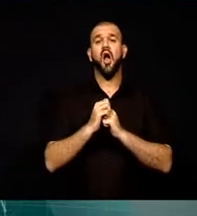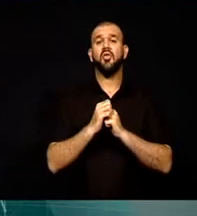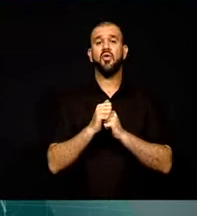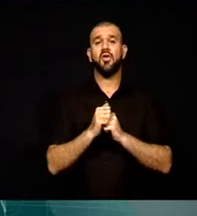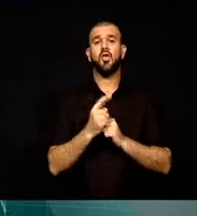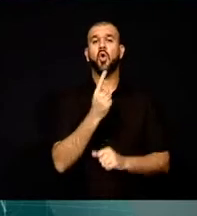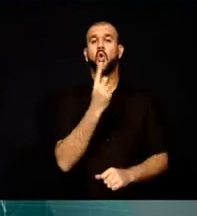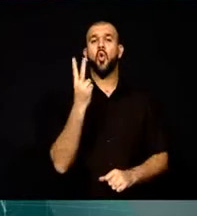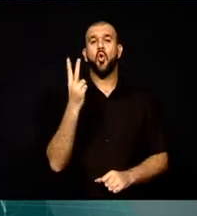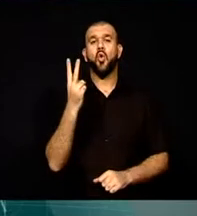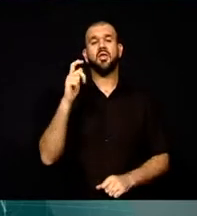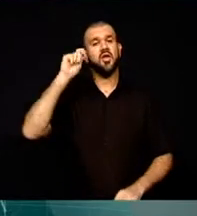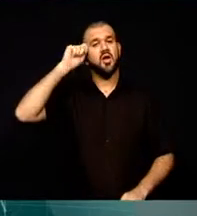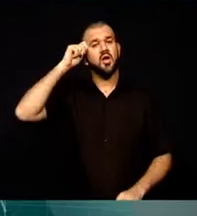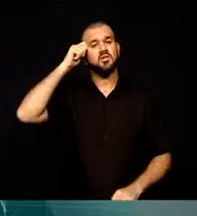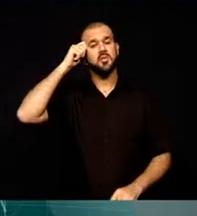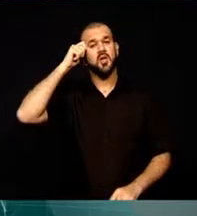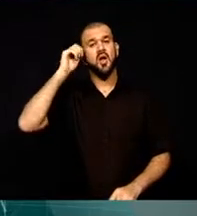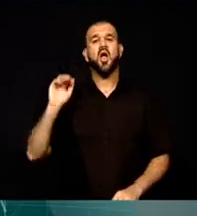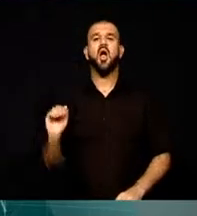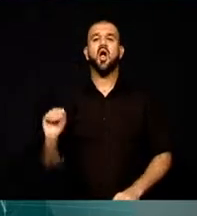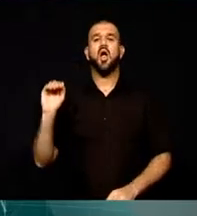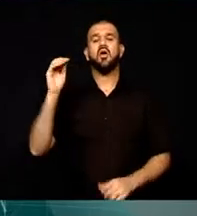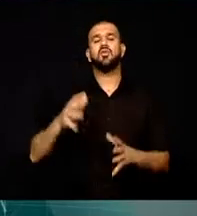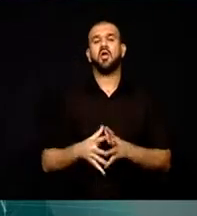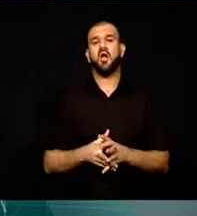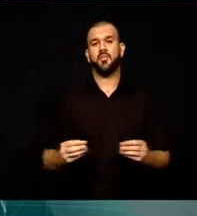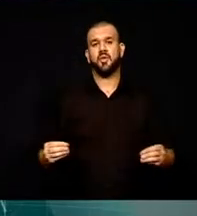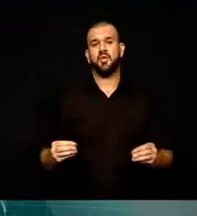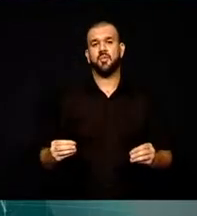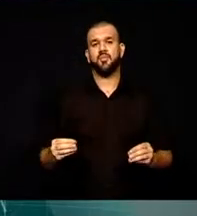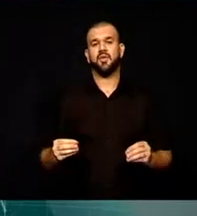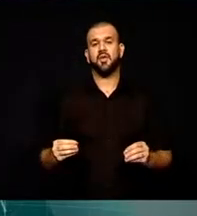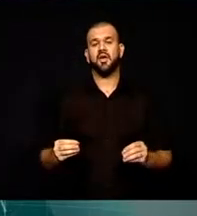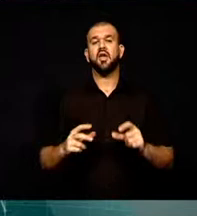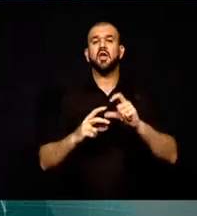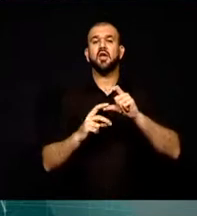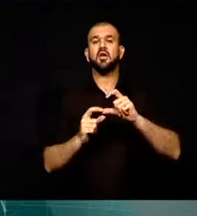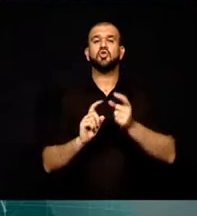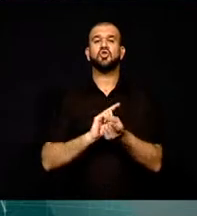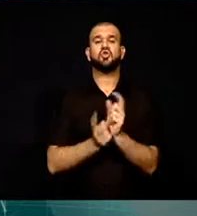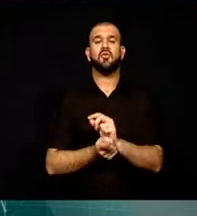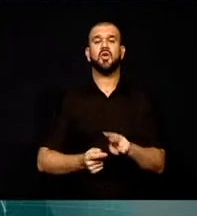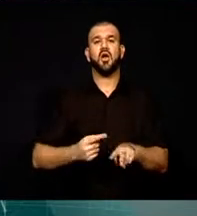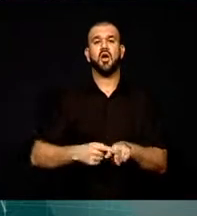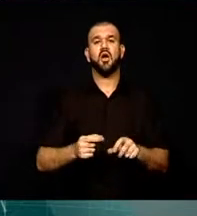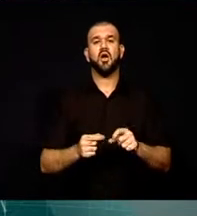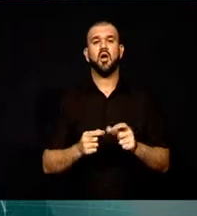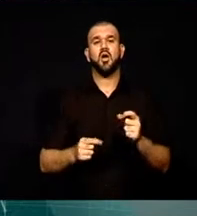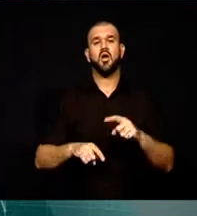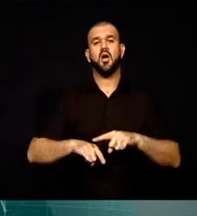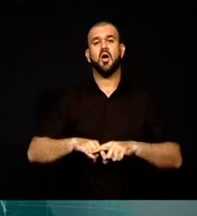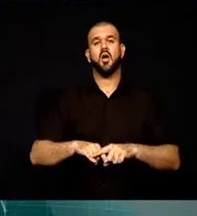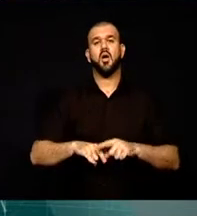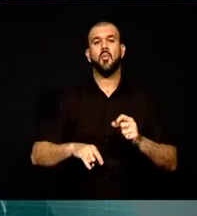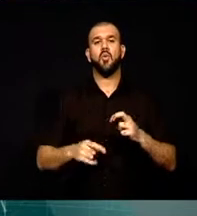Şevket Abohorlu tedavi gördüğü Antalya'da 12 Kasım'da hayatını